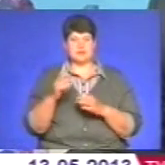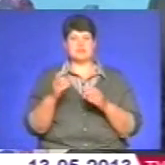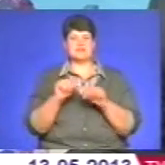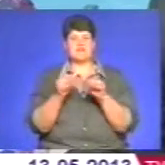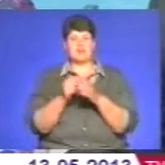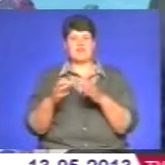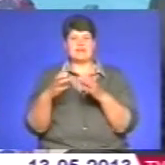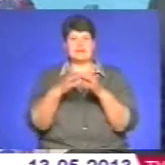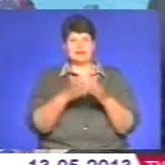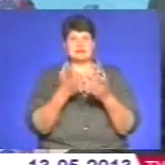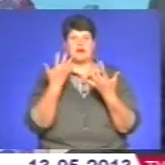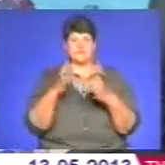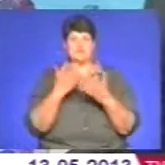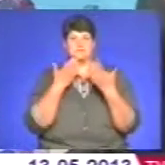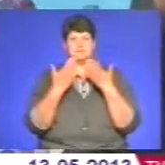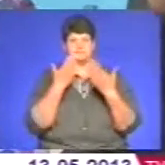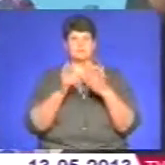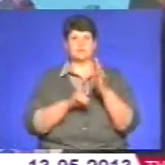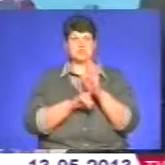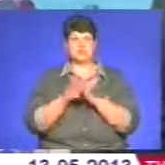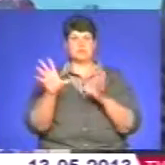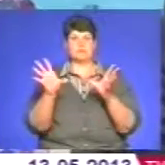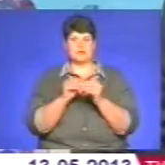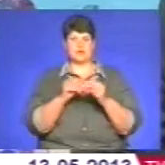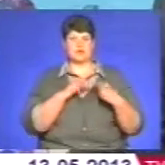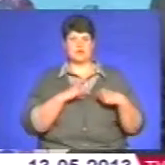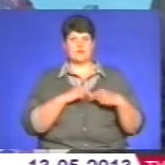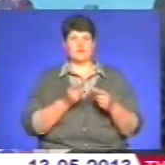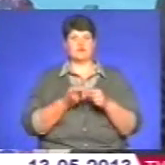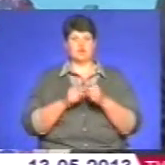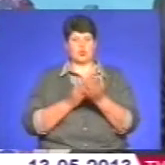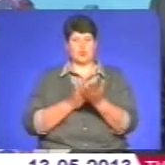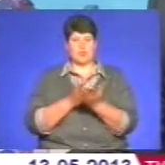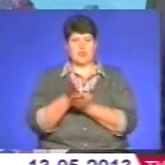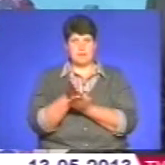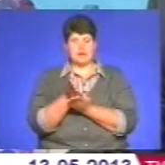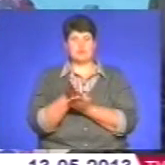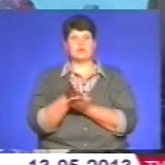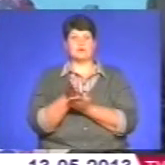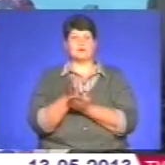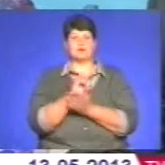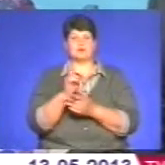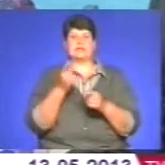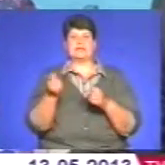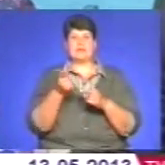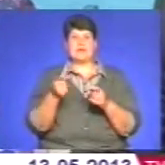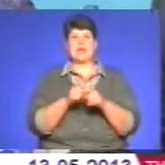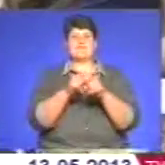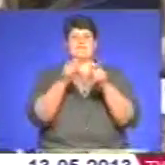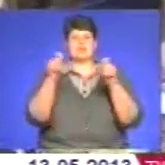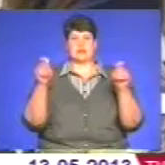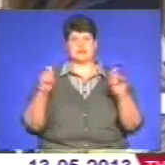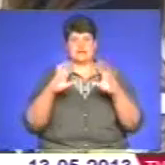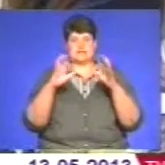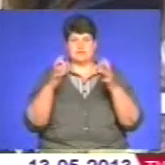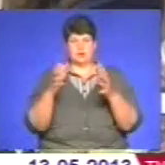діалог вже розпочався і ми будемо спільно працювати в цьому напрямку, бо, власне, щоб Тернопілля відкривати світові.